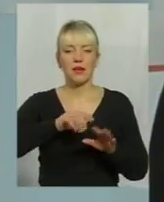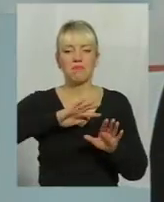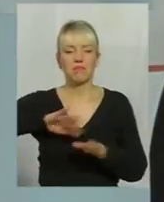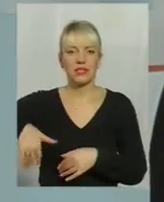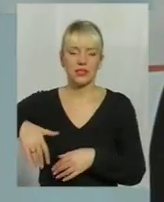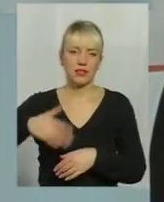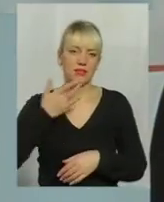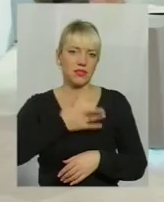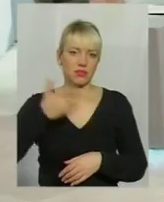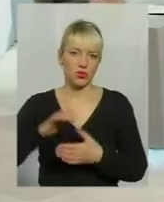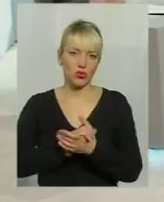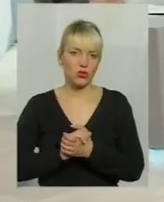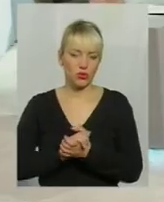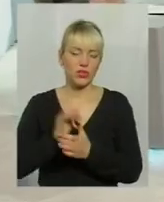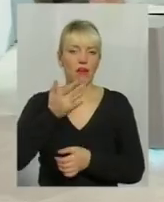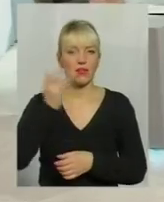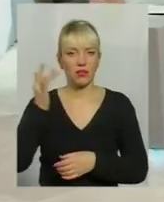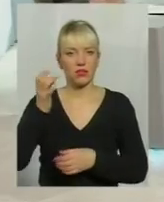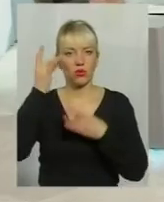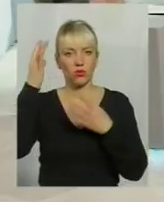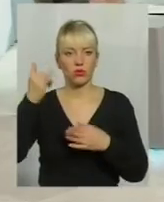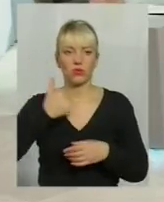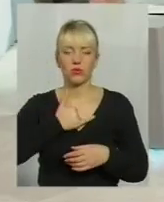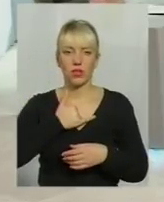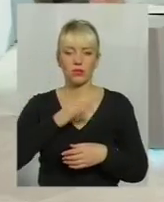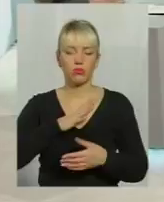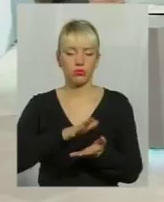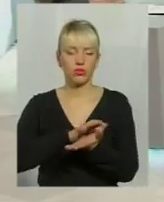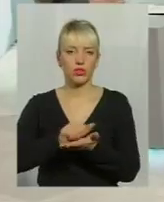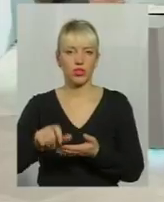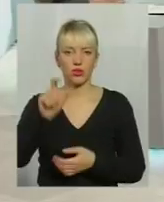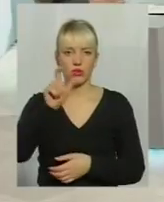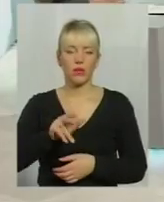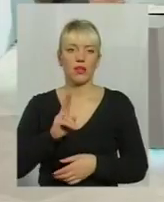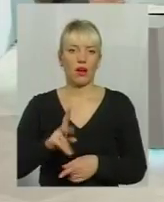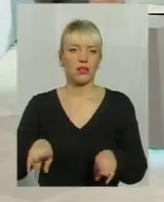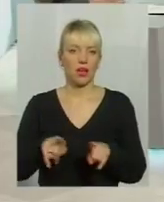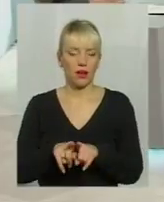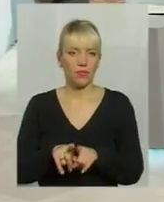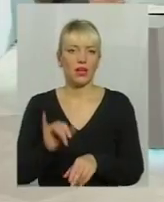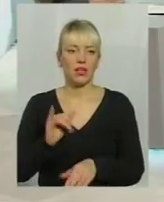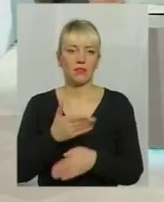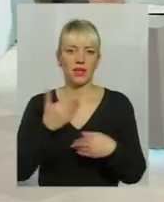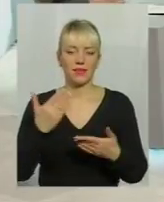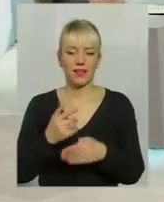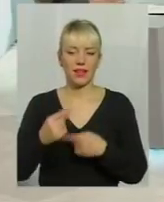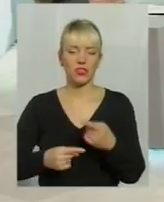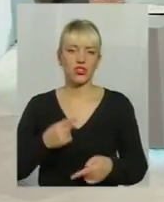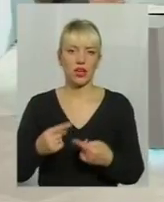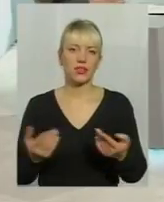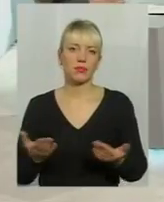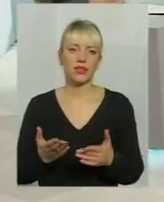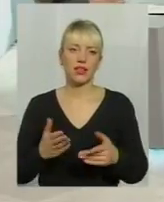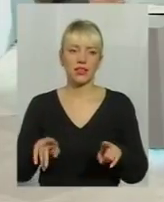радянська культура взагалі відрізнялась тим, що вона знищувала особистість як таку. Тому ми є тими нещадками, які також